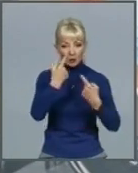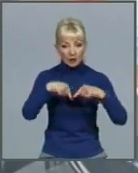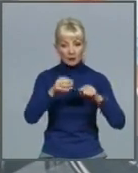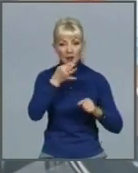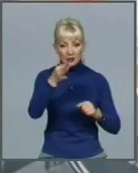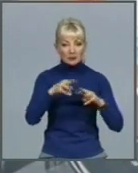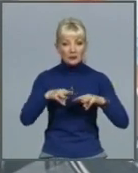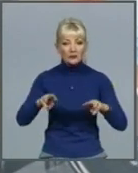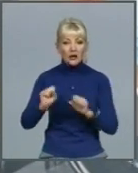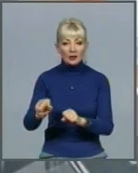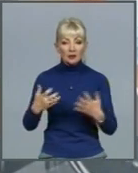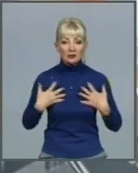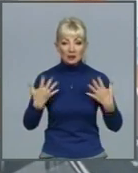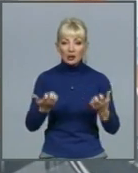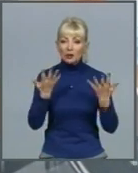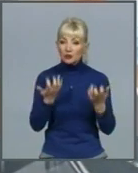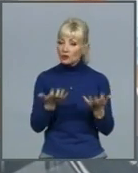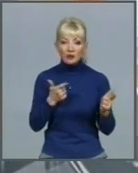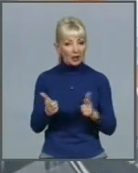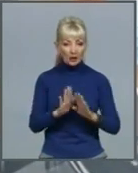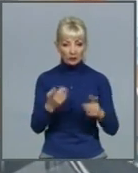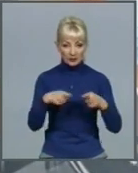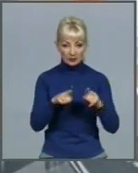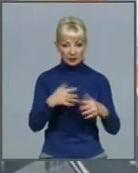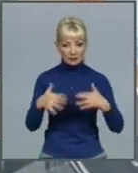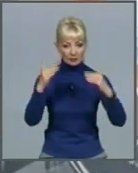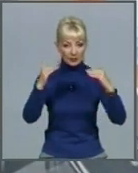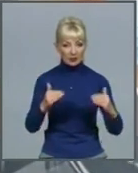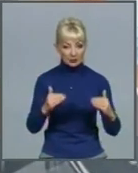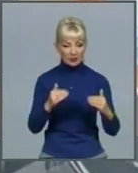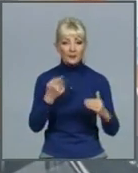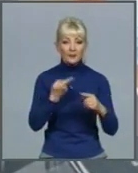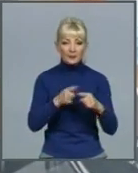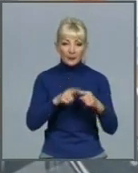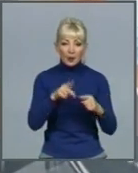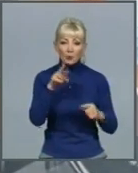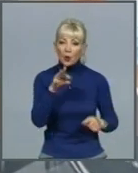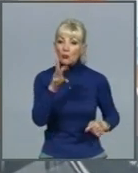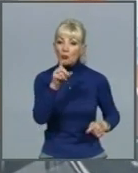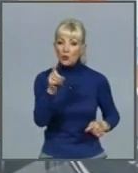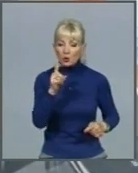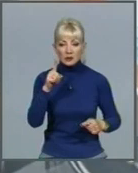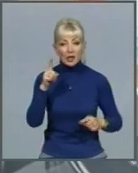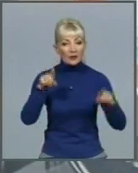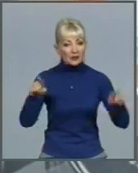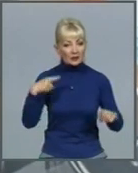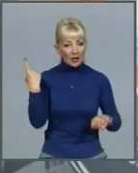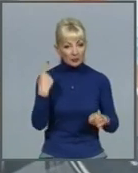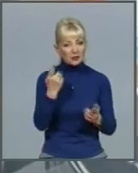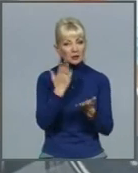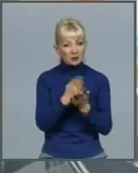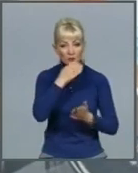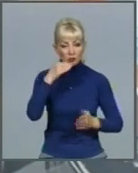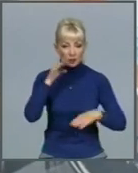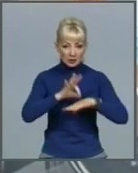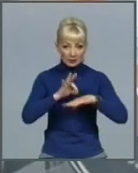'я, ще не готова до таких послаблень. Бо за критеріями МОЗ в деяких областях ще велика кількість захворілих. Завантажені